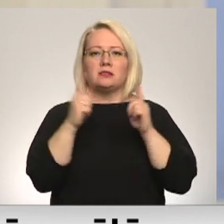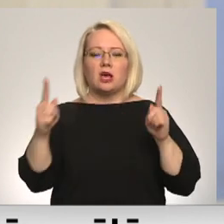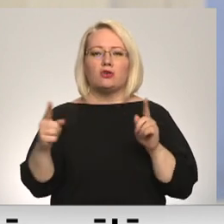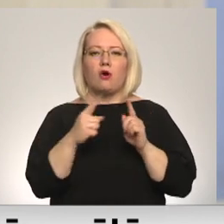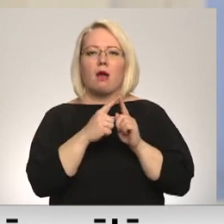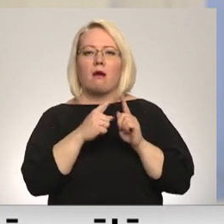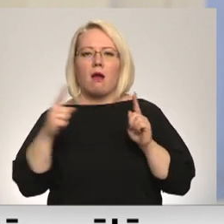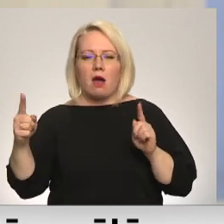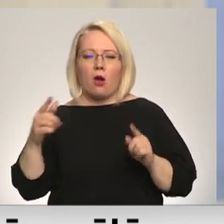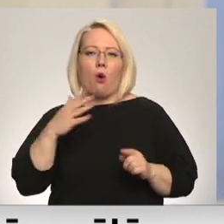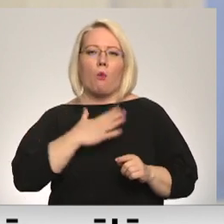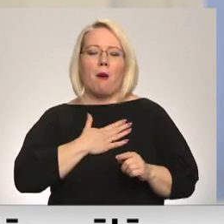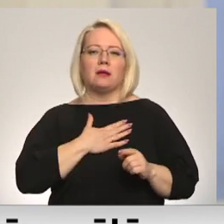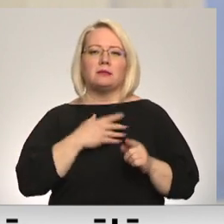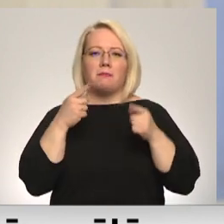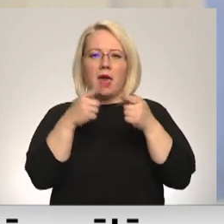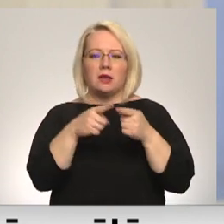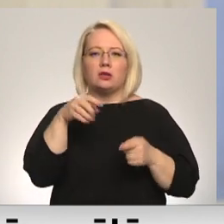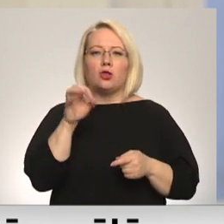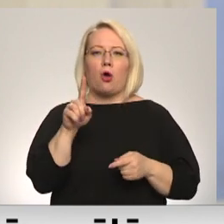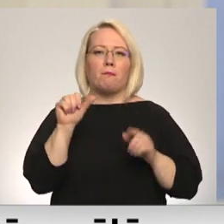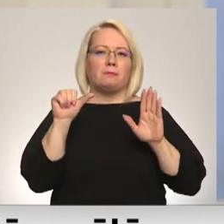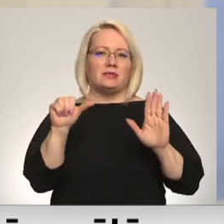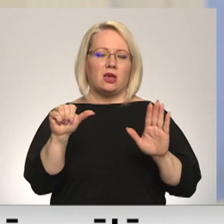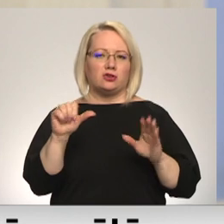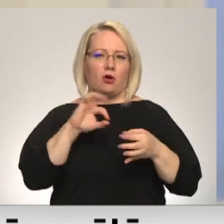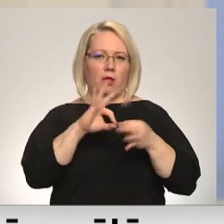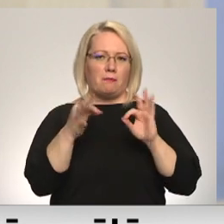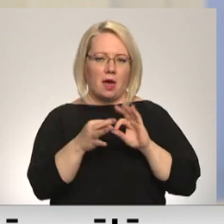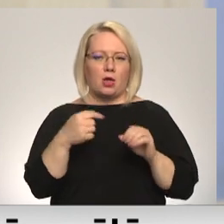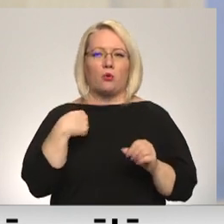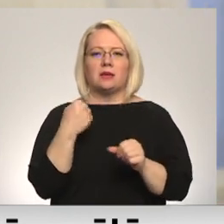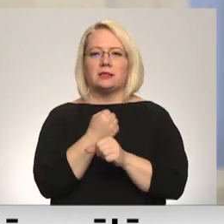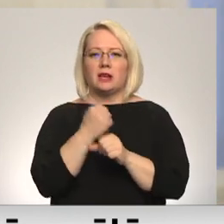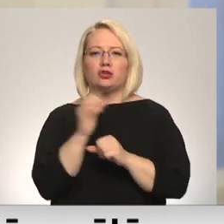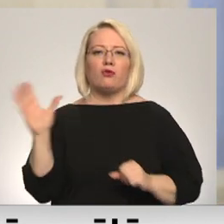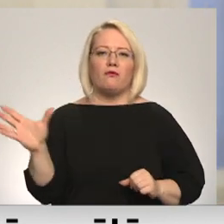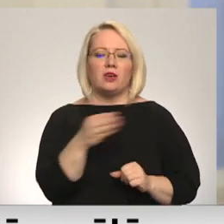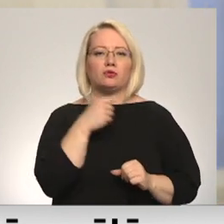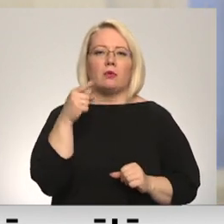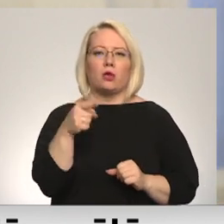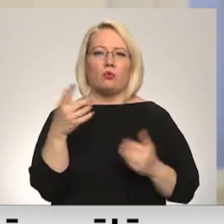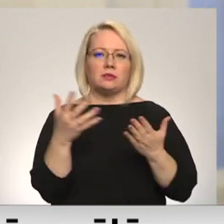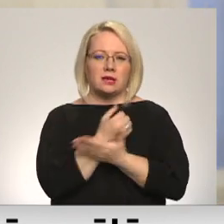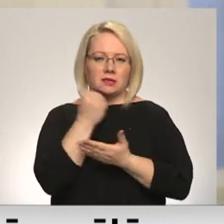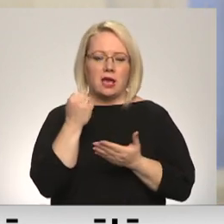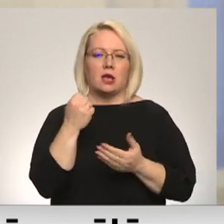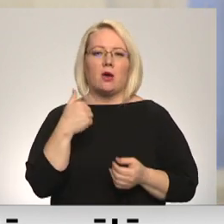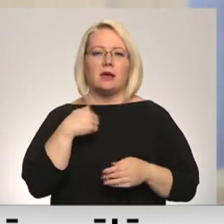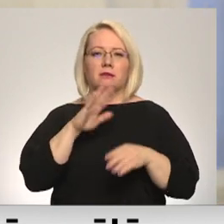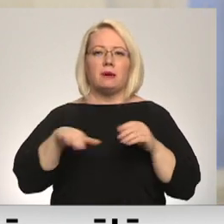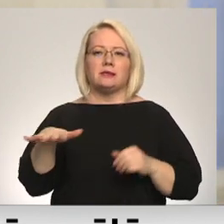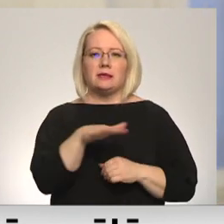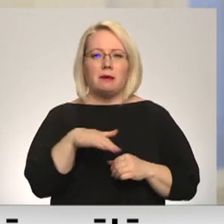Manas mērķis ir top 6 olimpiskās spēlēs. Es būšu ļoti priecīgi. Es darīšu visu, lai es to sasniegtu. Es bez ģimenes, bez